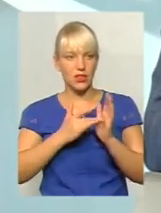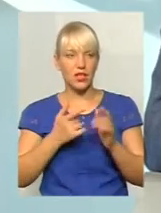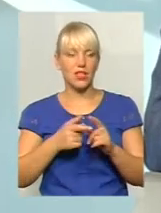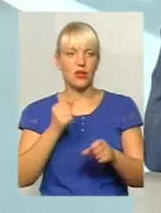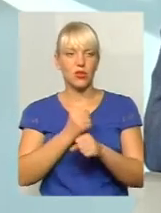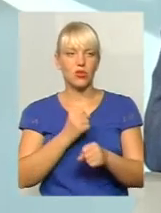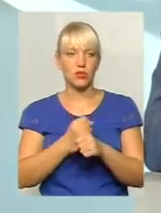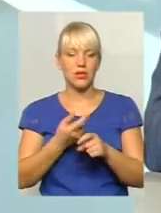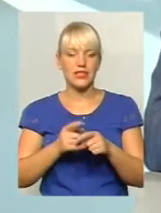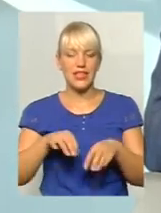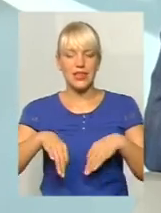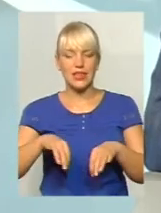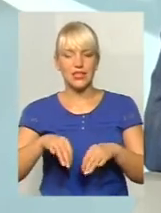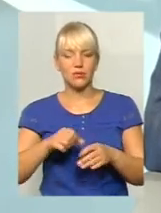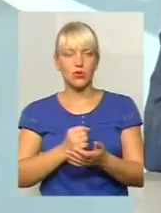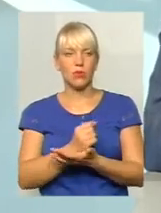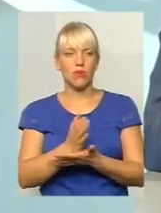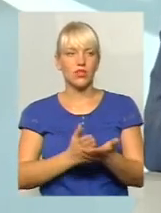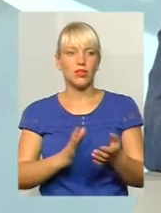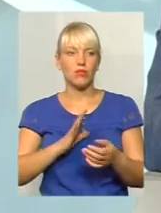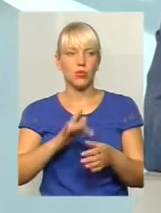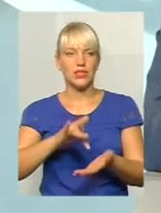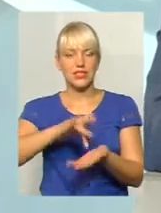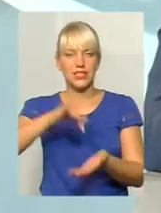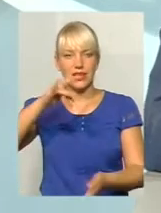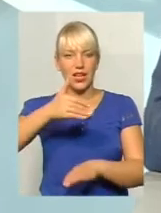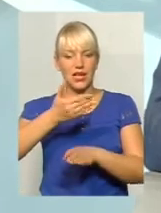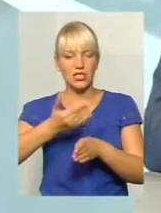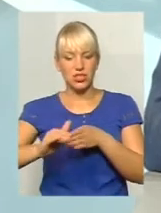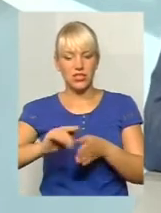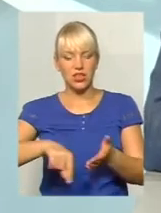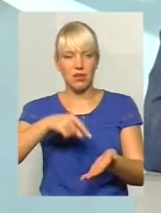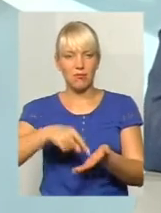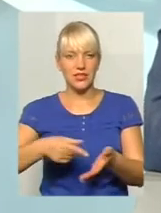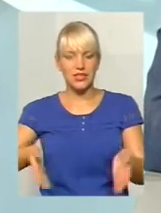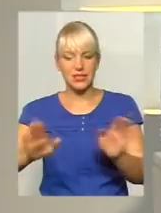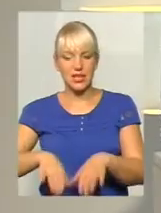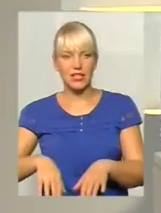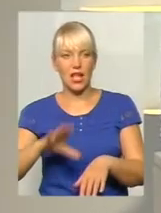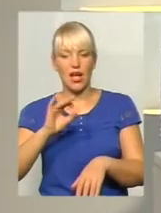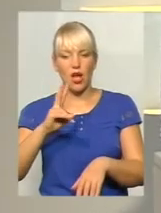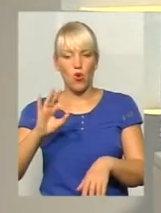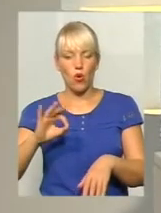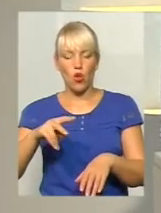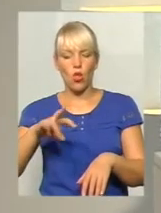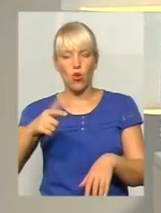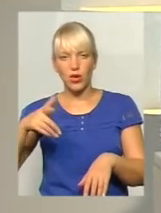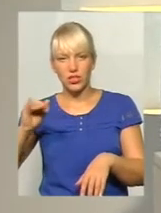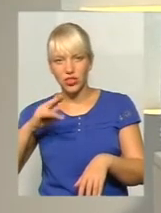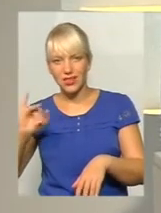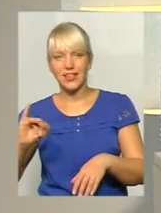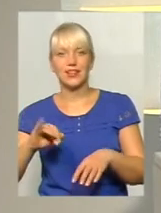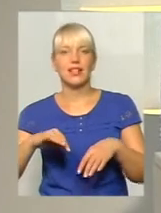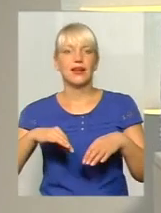мережі, так як ви казали, дійсно було центральною частиною міста залишити під екологічно чистий транспорт, тобто